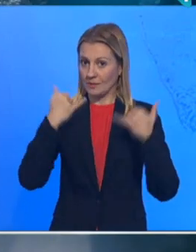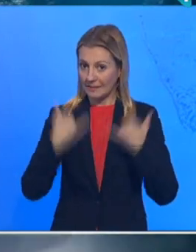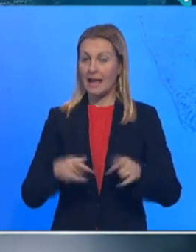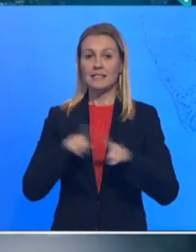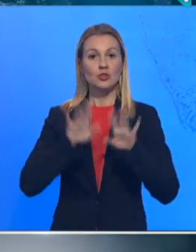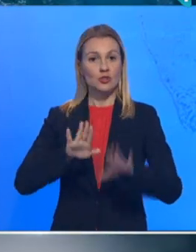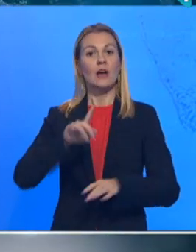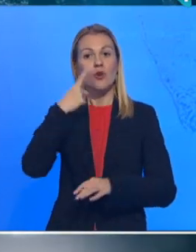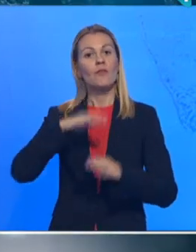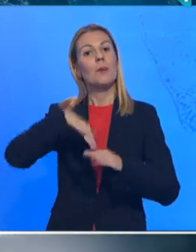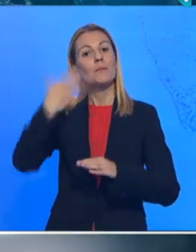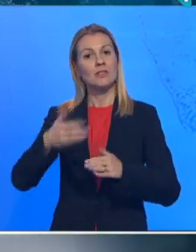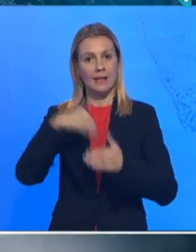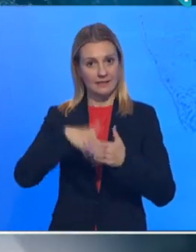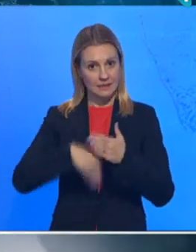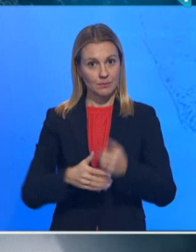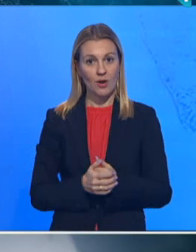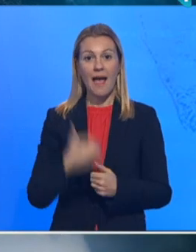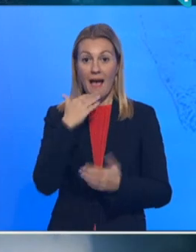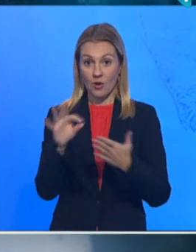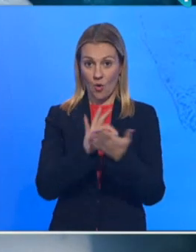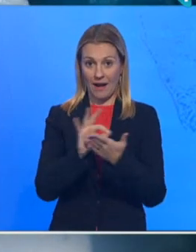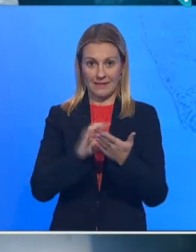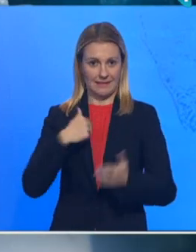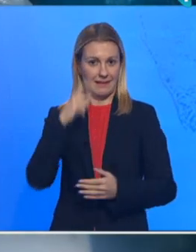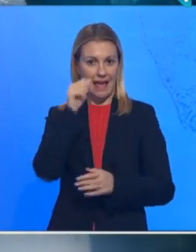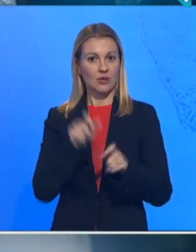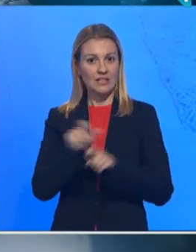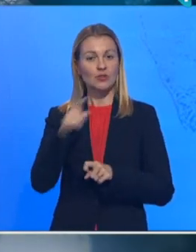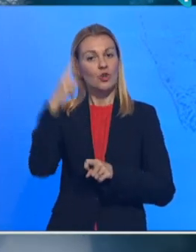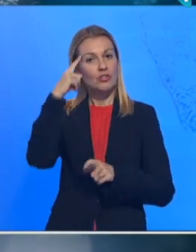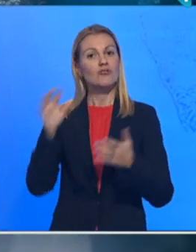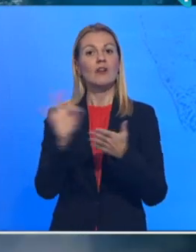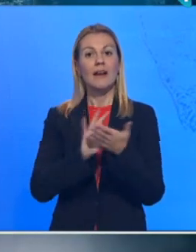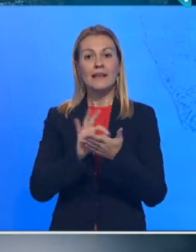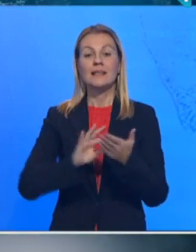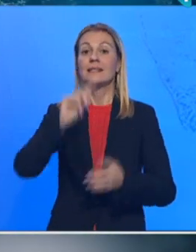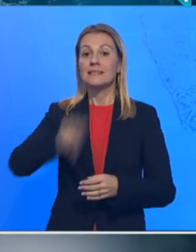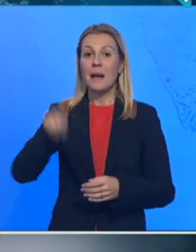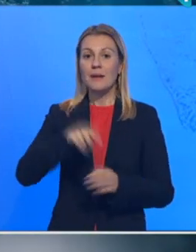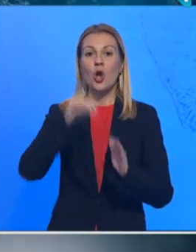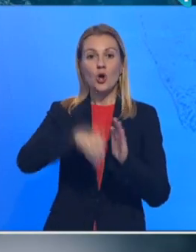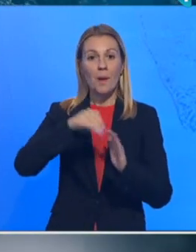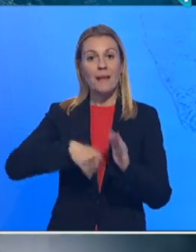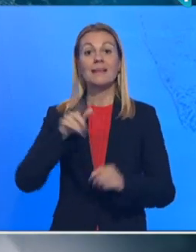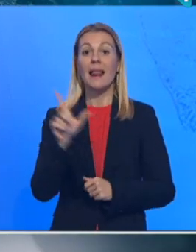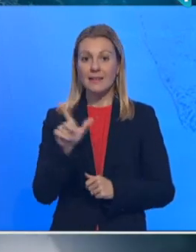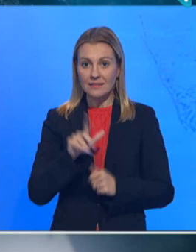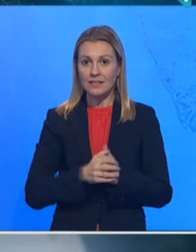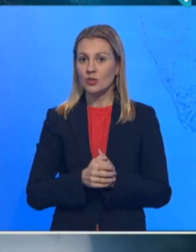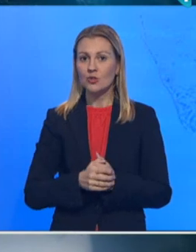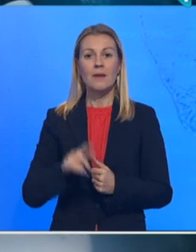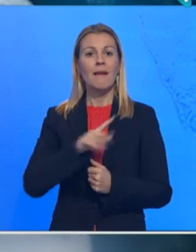ćemo reći i posle izbora. Ako glasate za Narodnu stranku, glasali ste za zabranu kopanja litijuma, ne